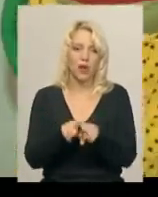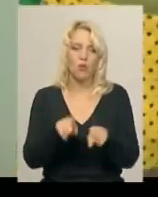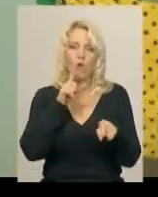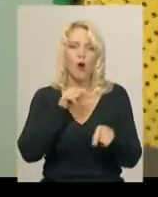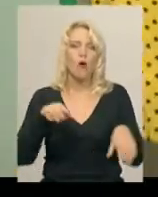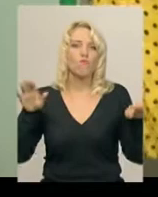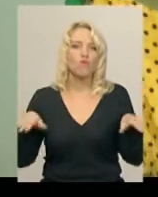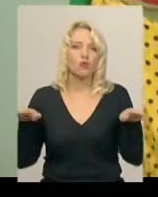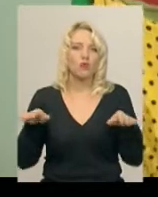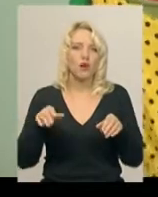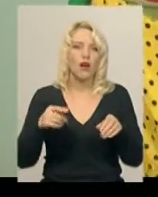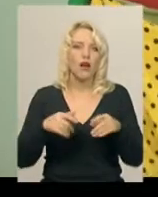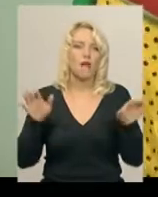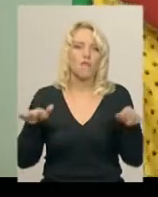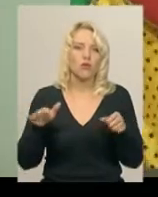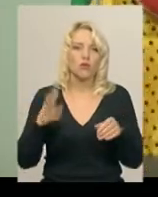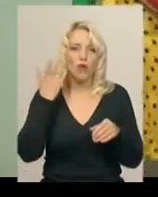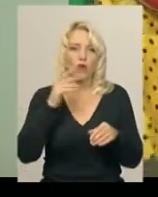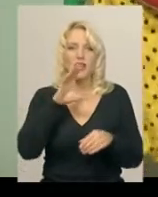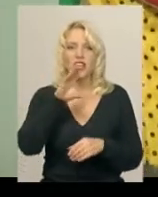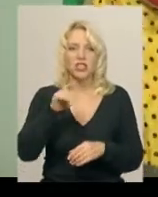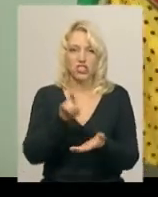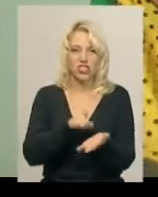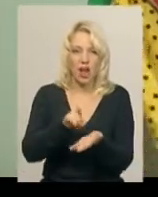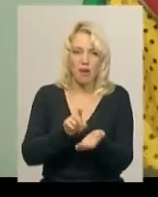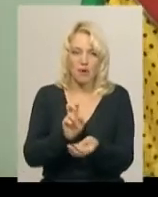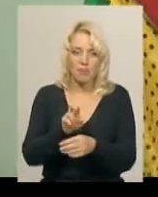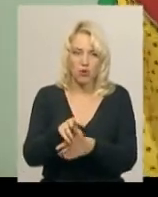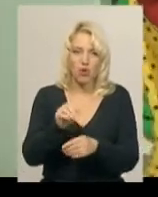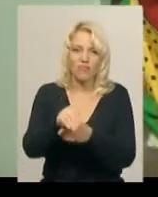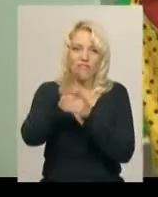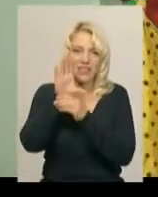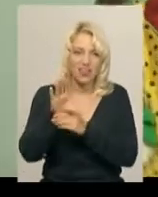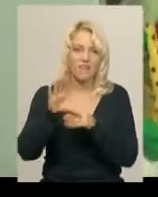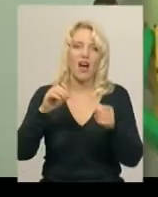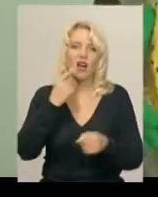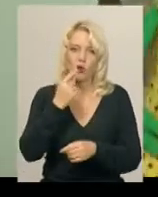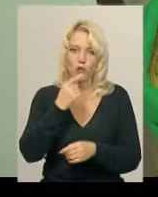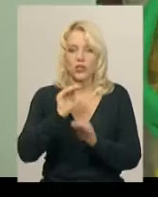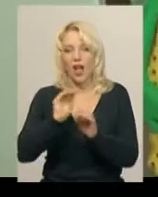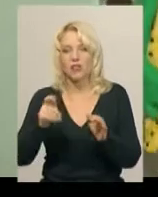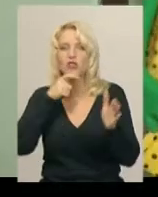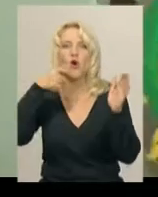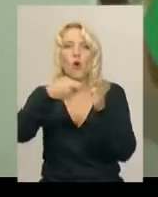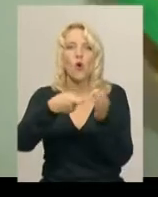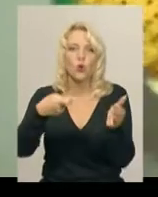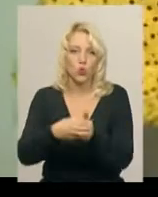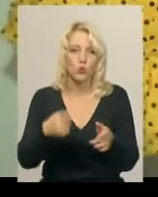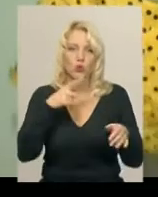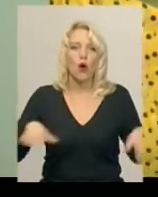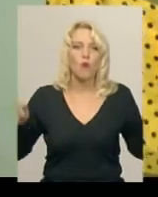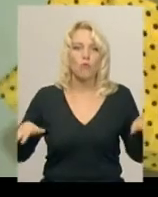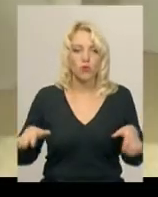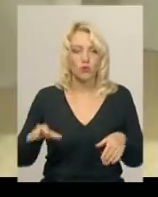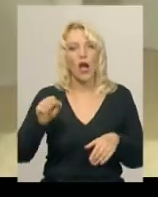Коли жабка підходить, відкриває ротика, то дітки її годують мушками. Ось, а вона